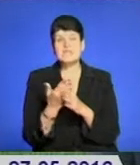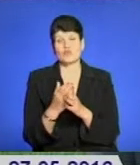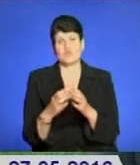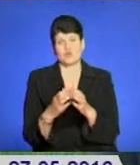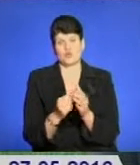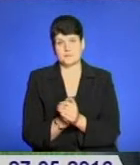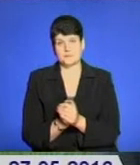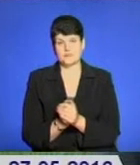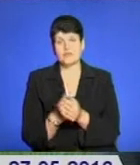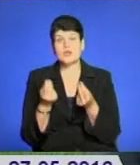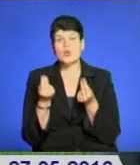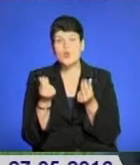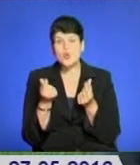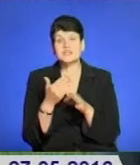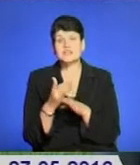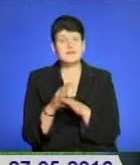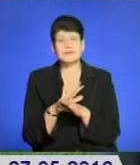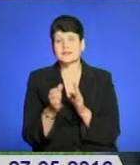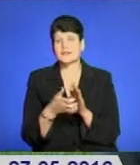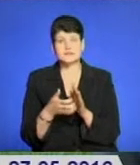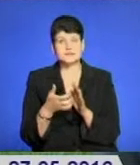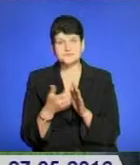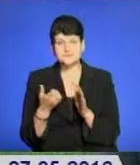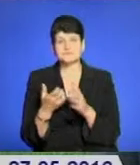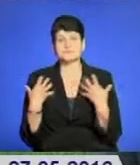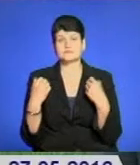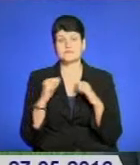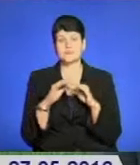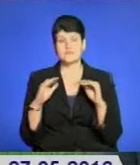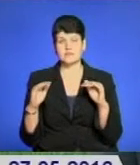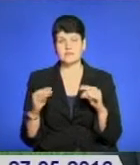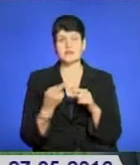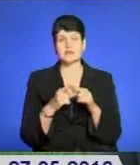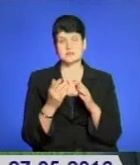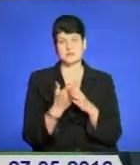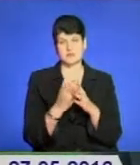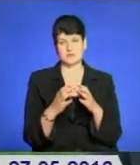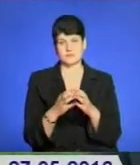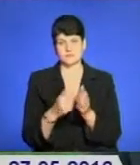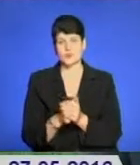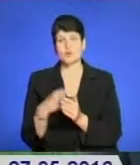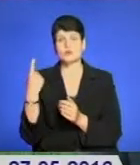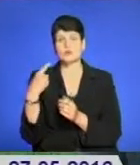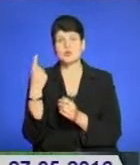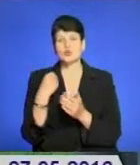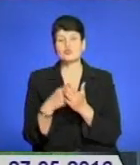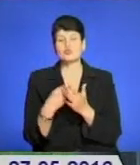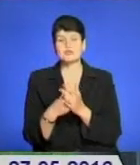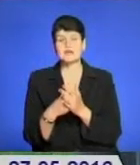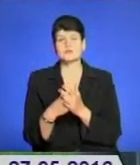Проте, оці кошти, що виділені, звичайно, що недостатньо для оздоровлення дітей саме оцих пільгових категорій. З обласного бюджету для